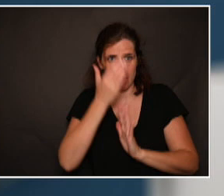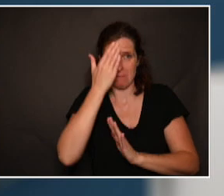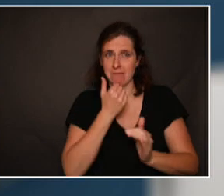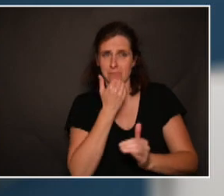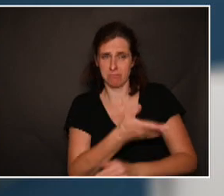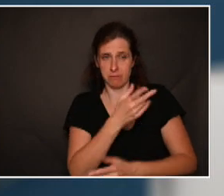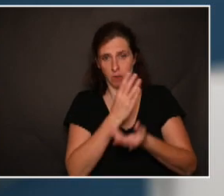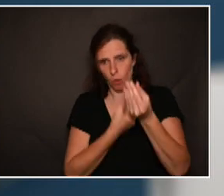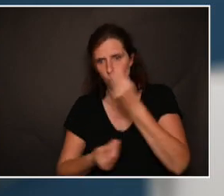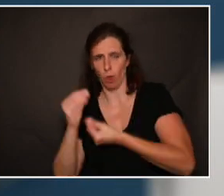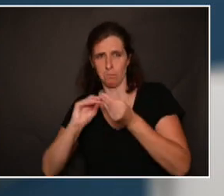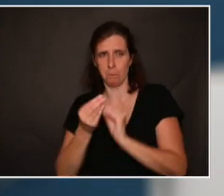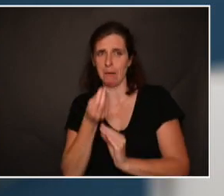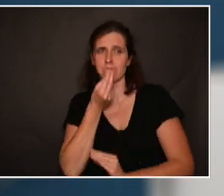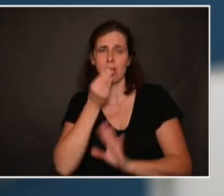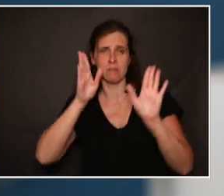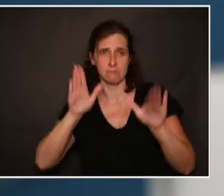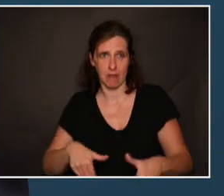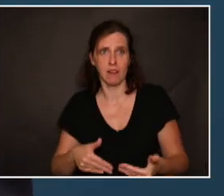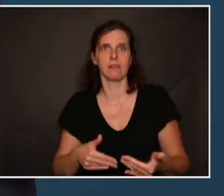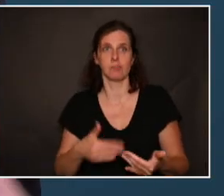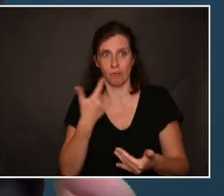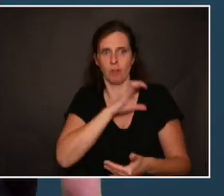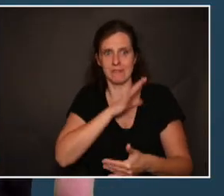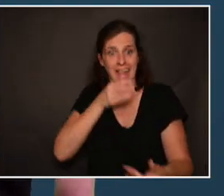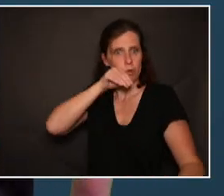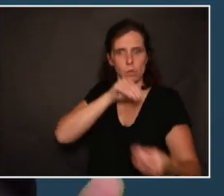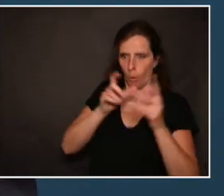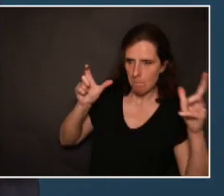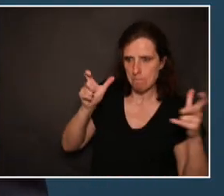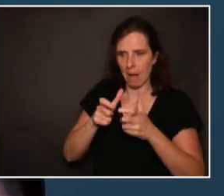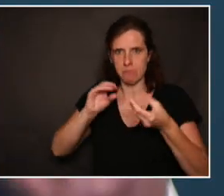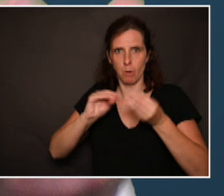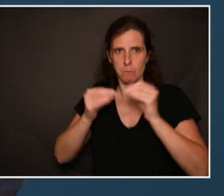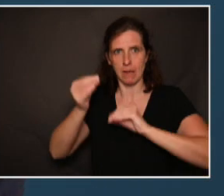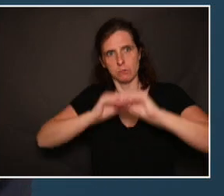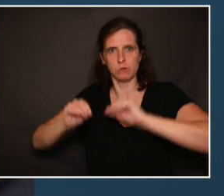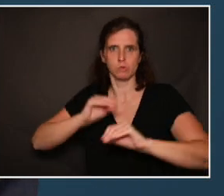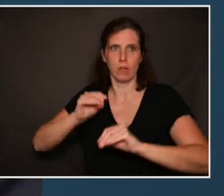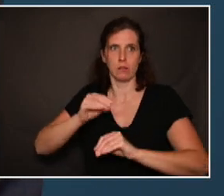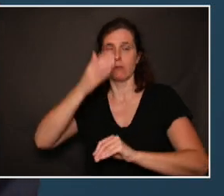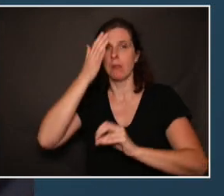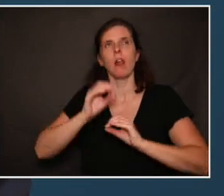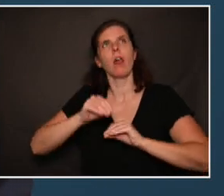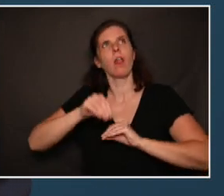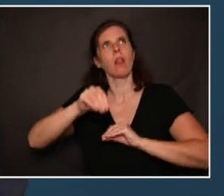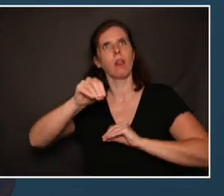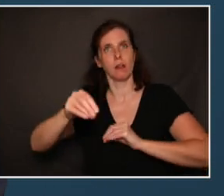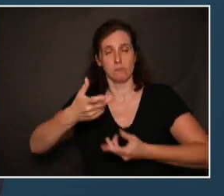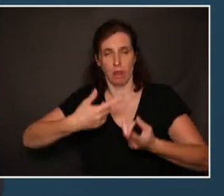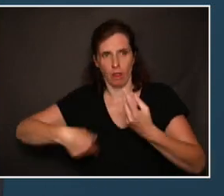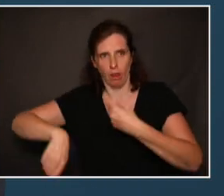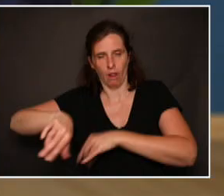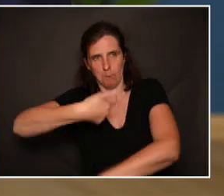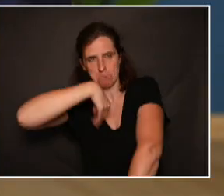'alimentation et il faut essayer de prendre les choses le plus tôt possible parce que sinon, on rentre dans une spirale où il peut être